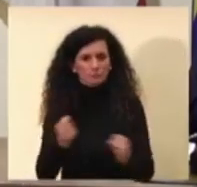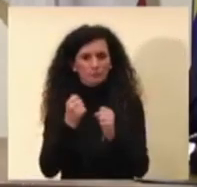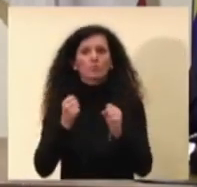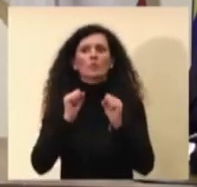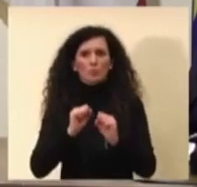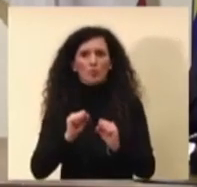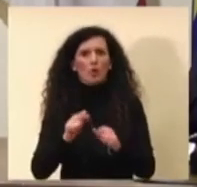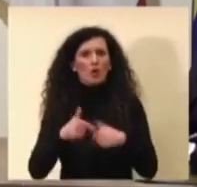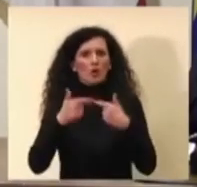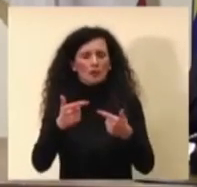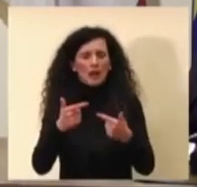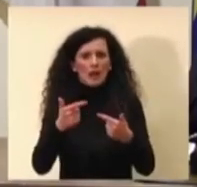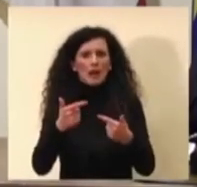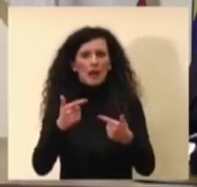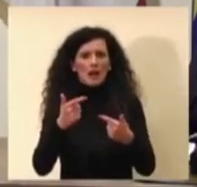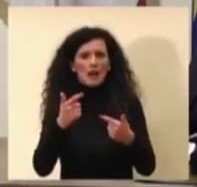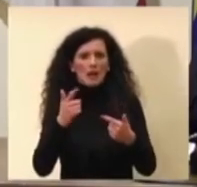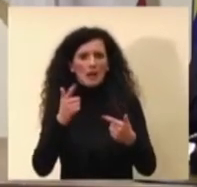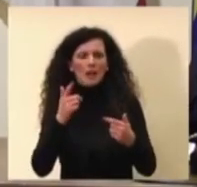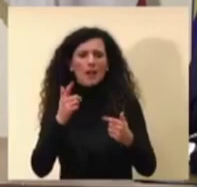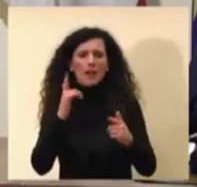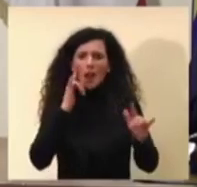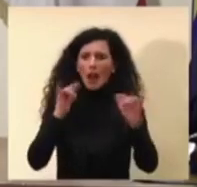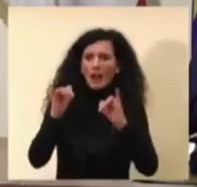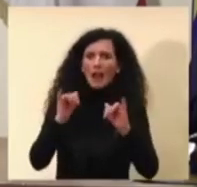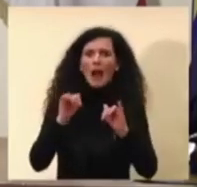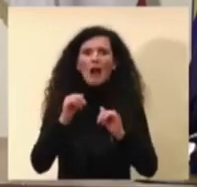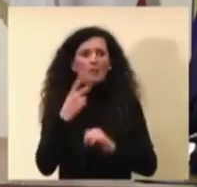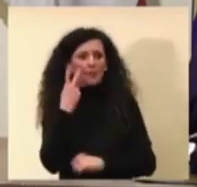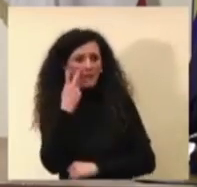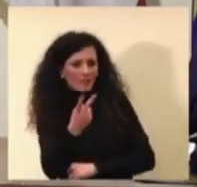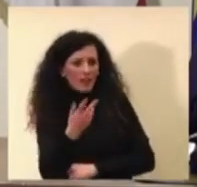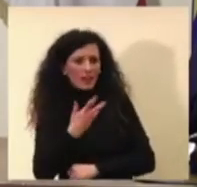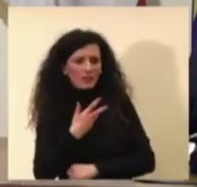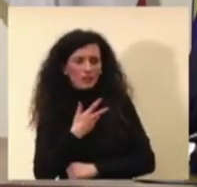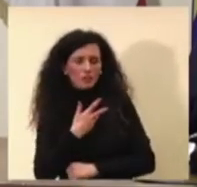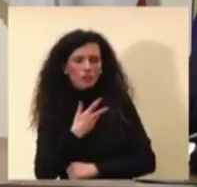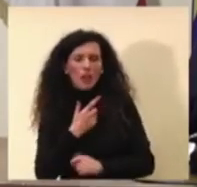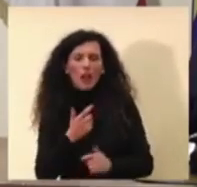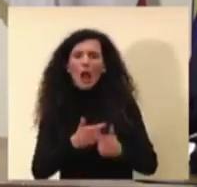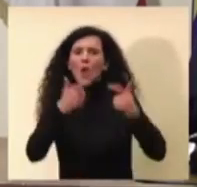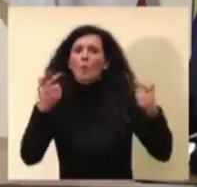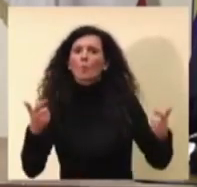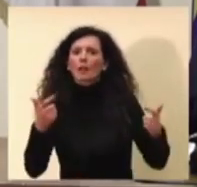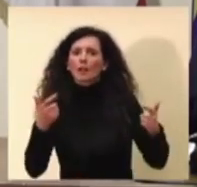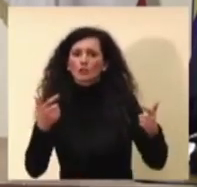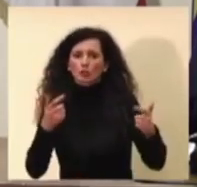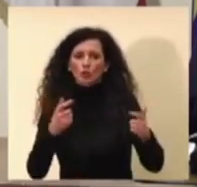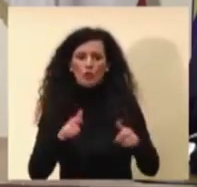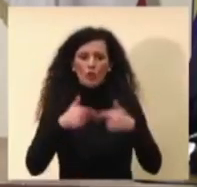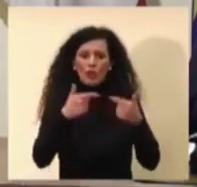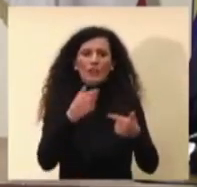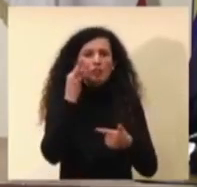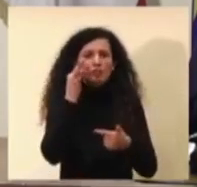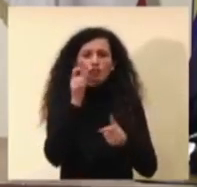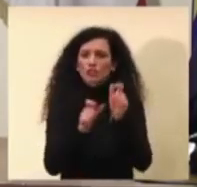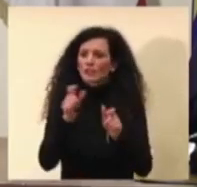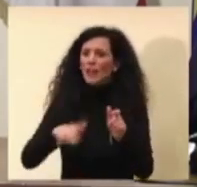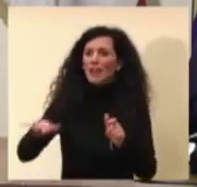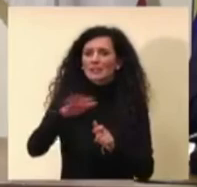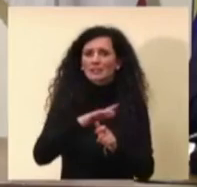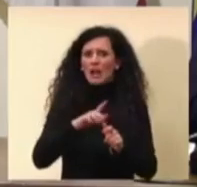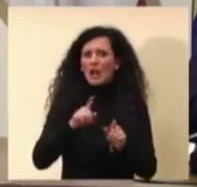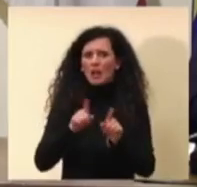cospicua vediamo anche un aumento dell'incidenza è piuttosto piuttosto rapida quindi è